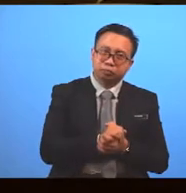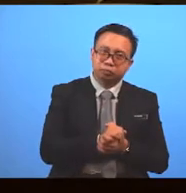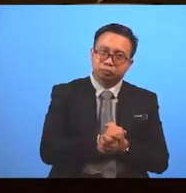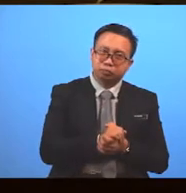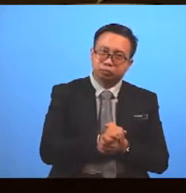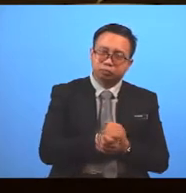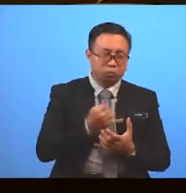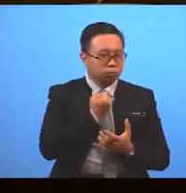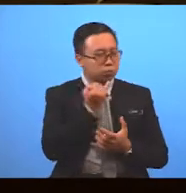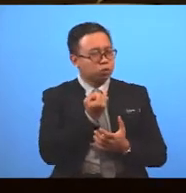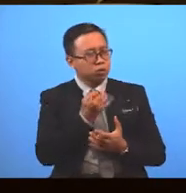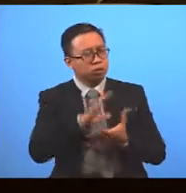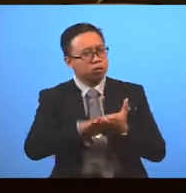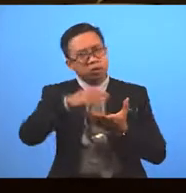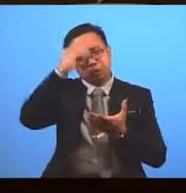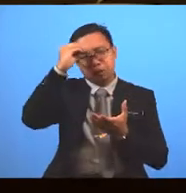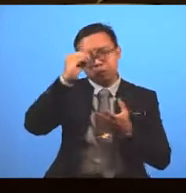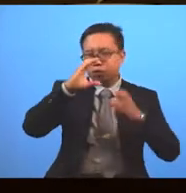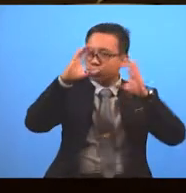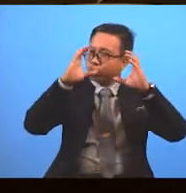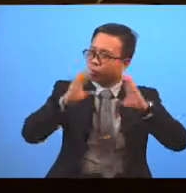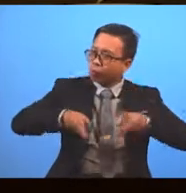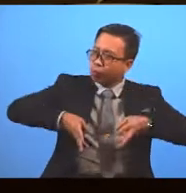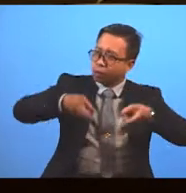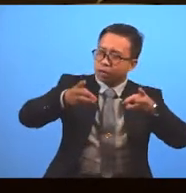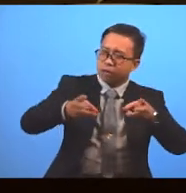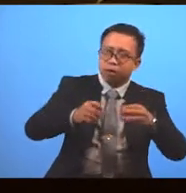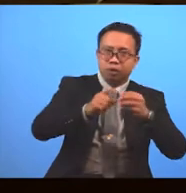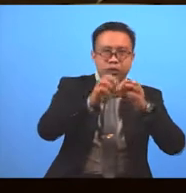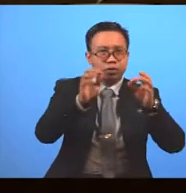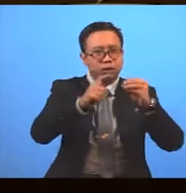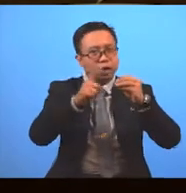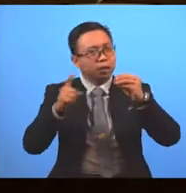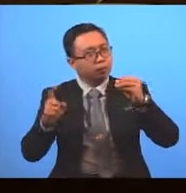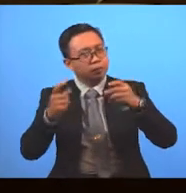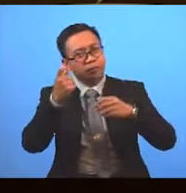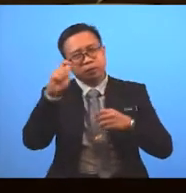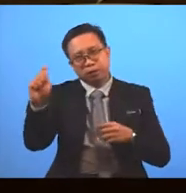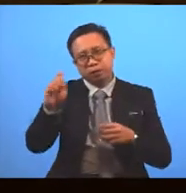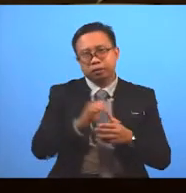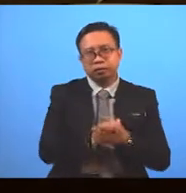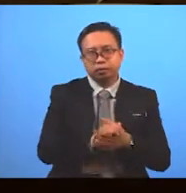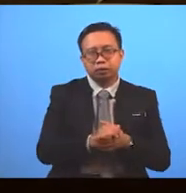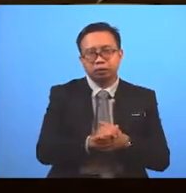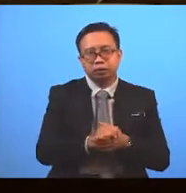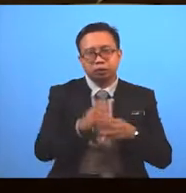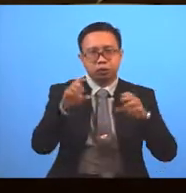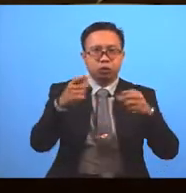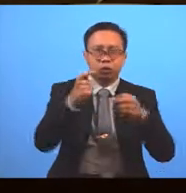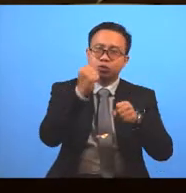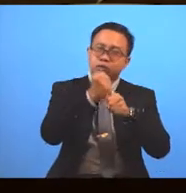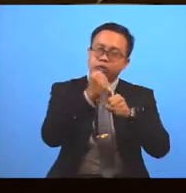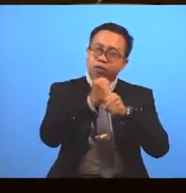it? Why don't we learn some new ways of describing the film? You can use adjectives